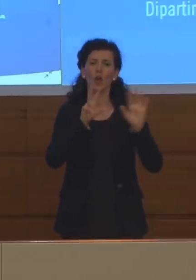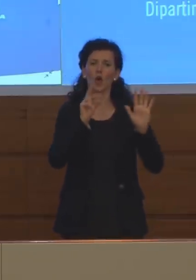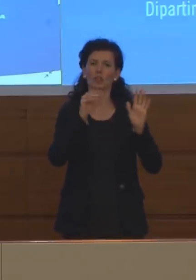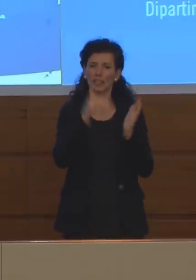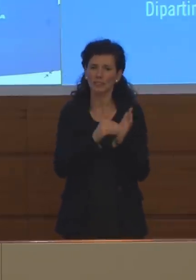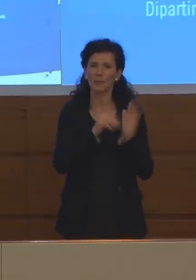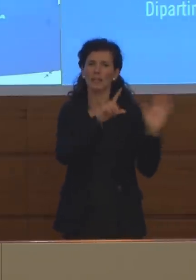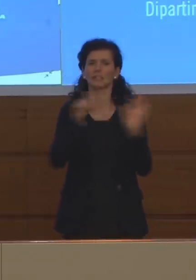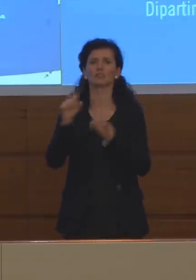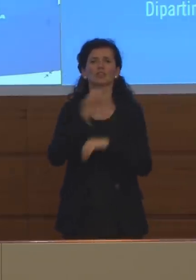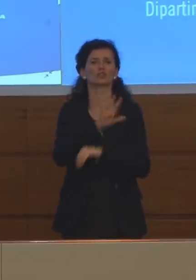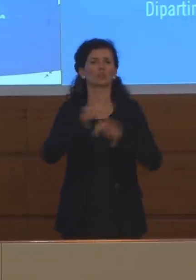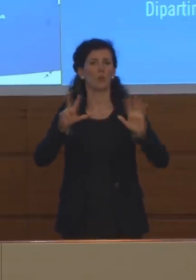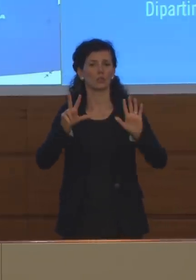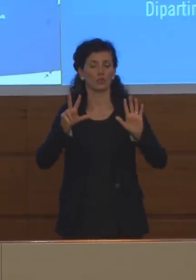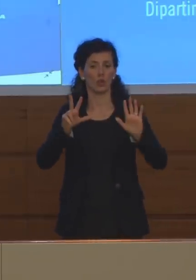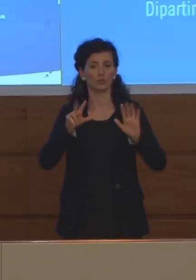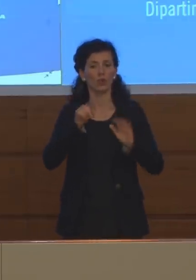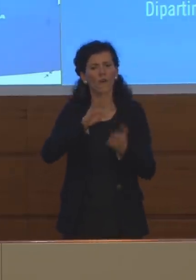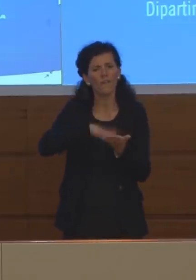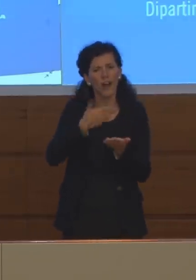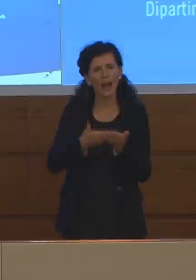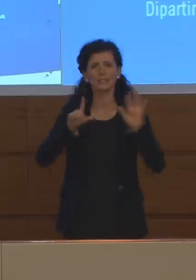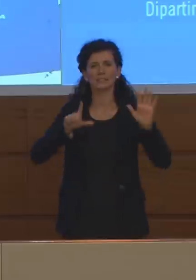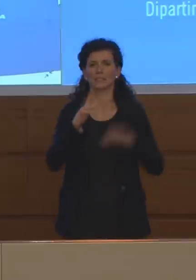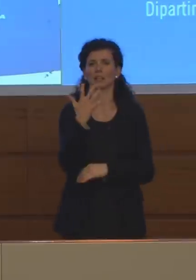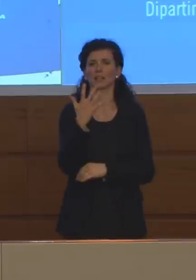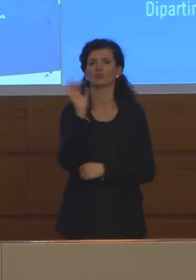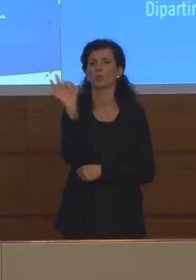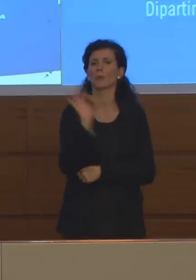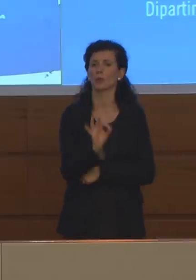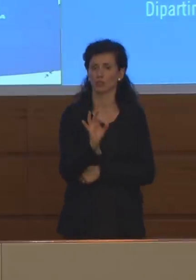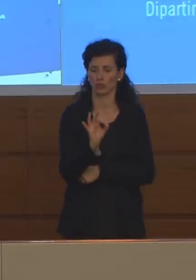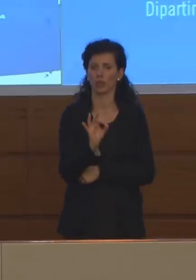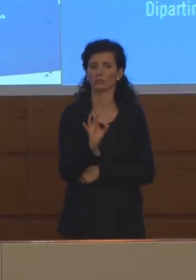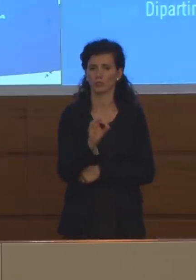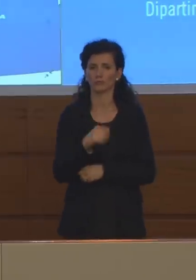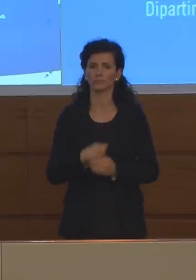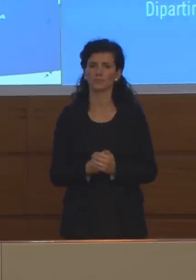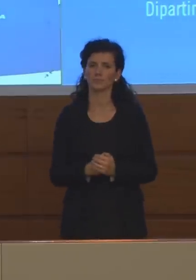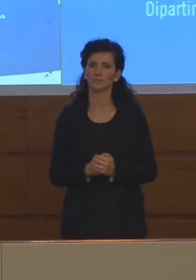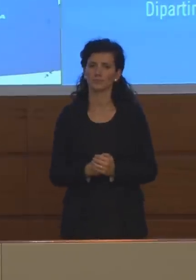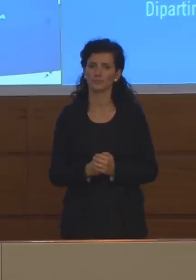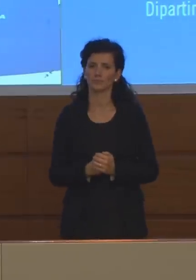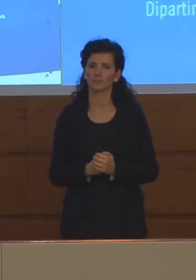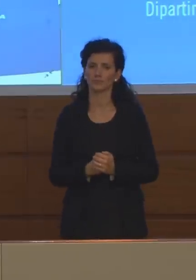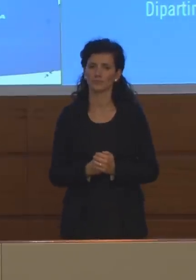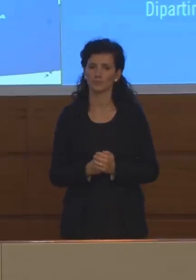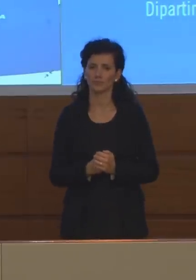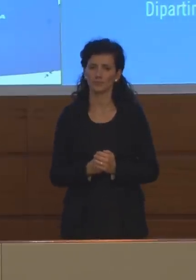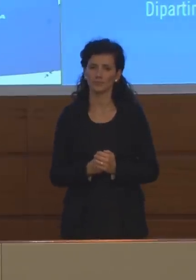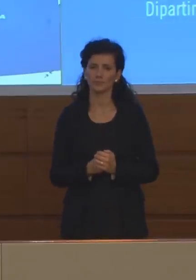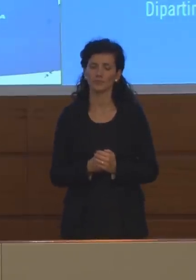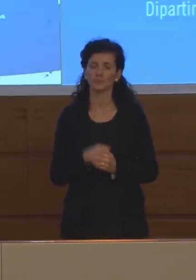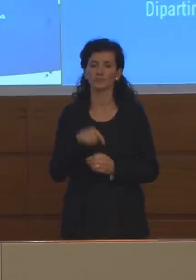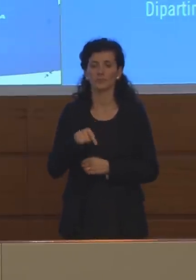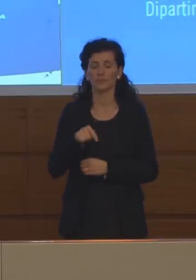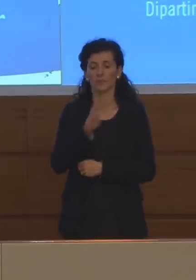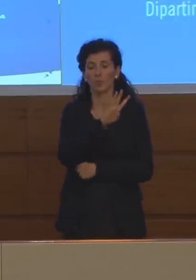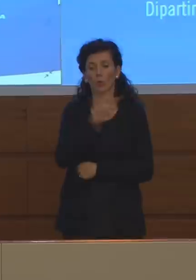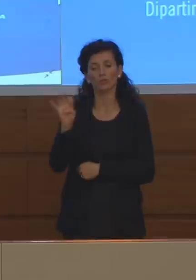.758 e sono il 75 per cento del totale. Oggi registriamo